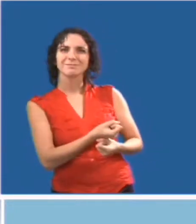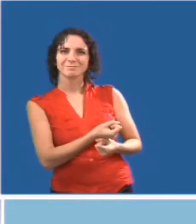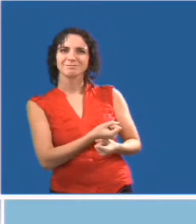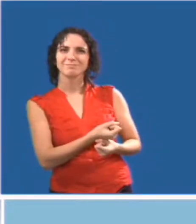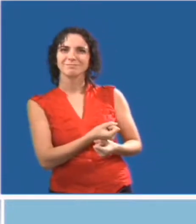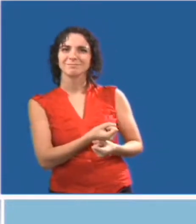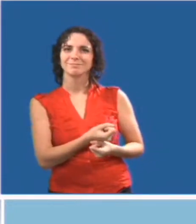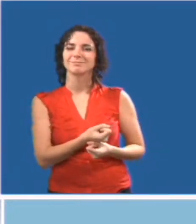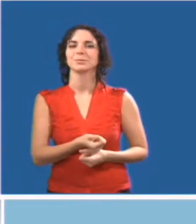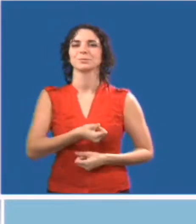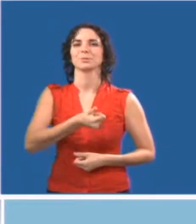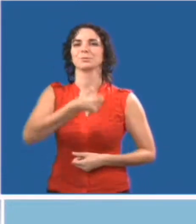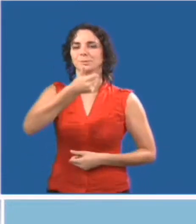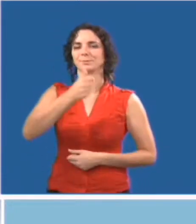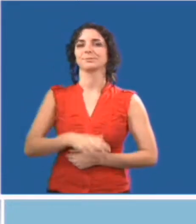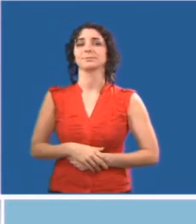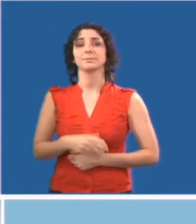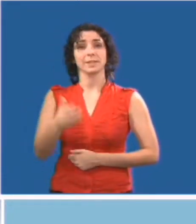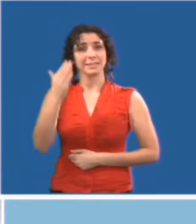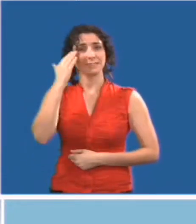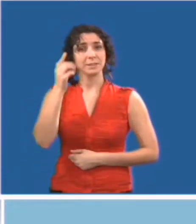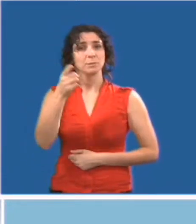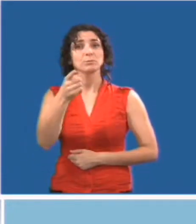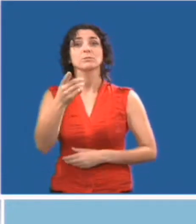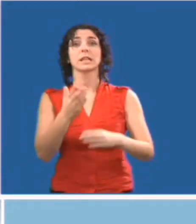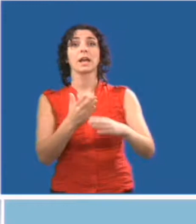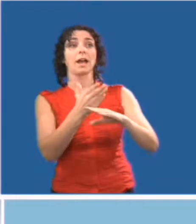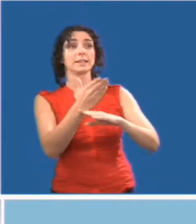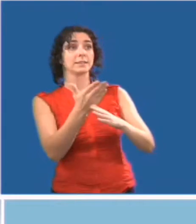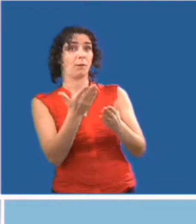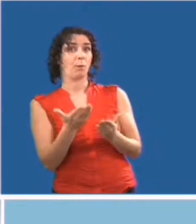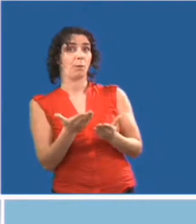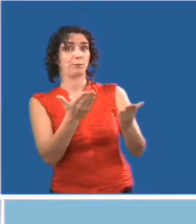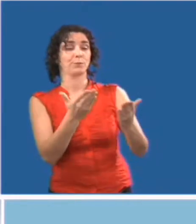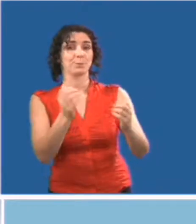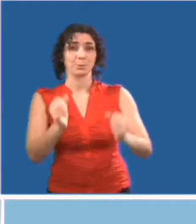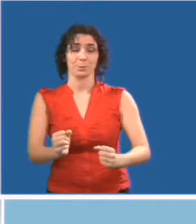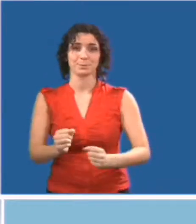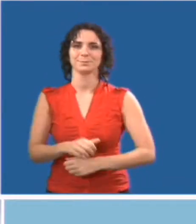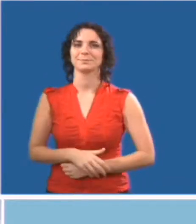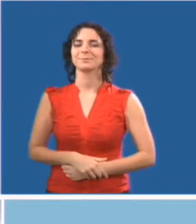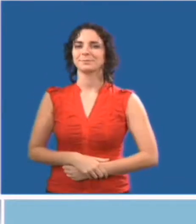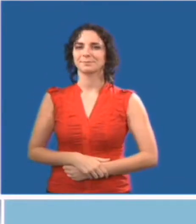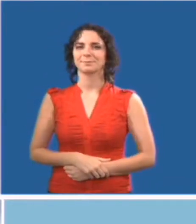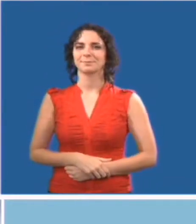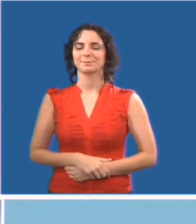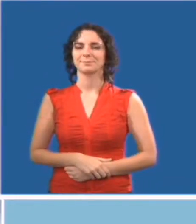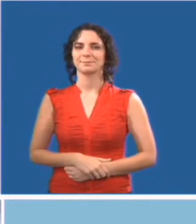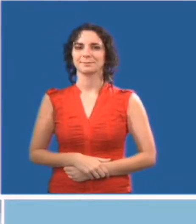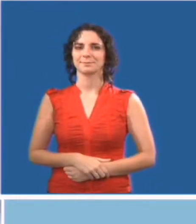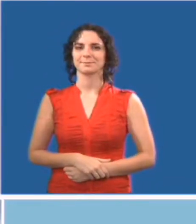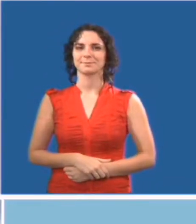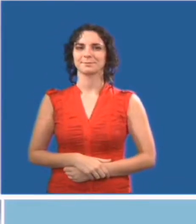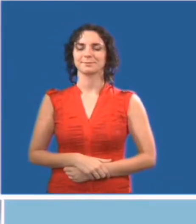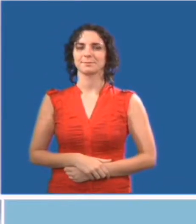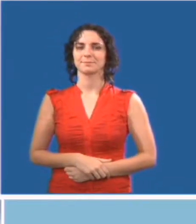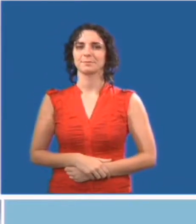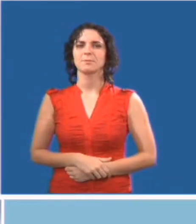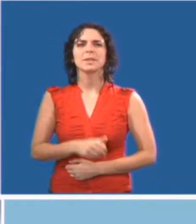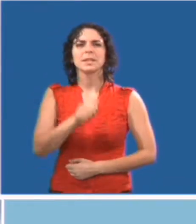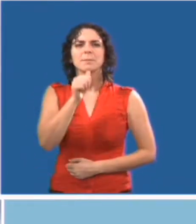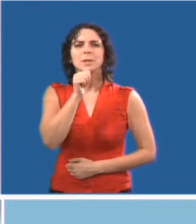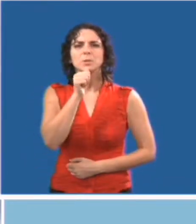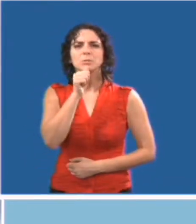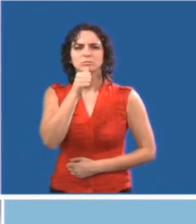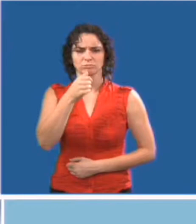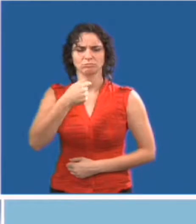diversifiés des personnes en matière d'accessibilité. Nous utiliserons des